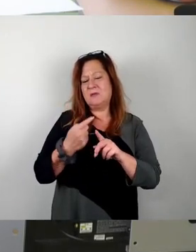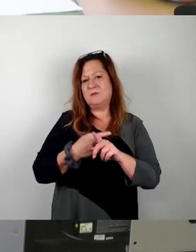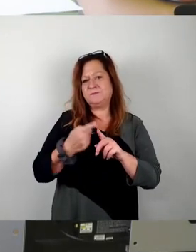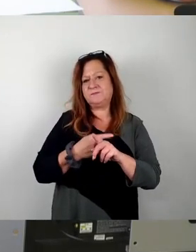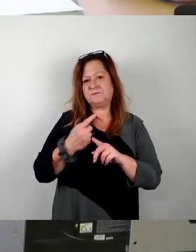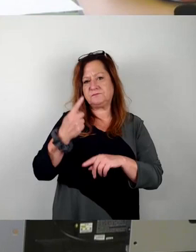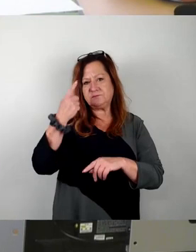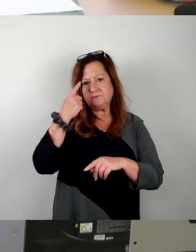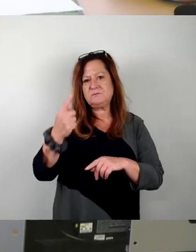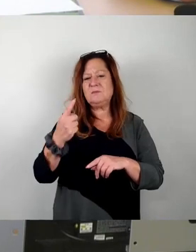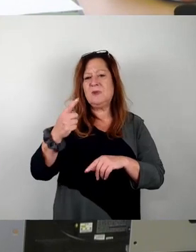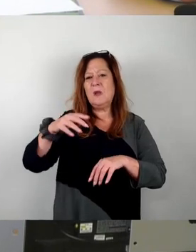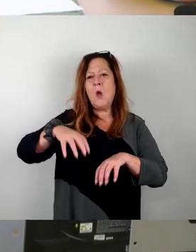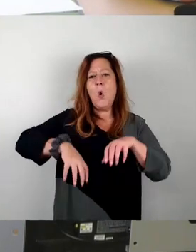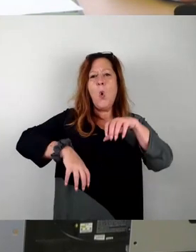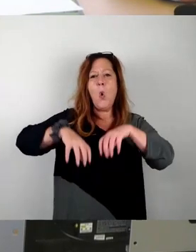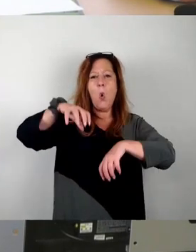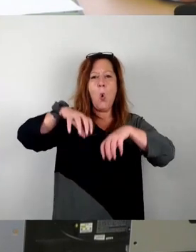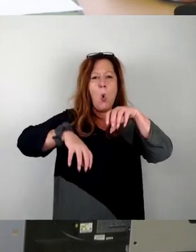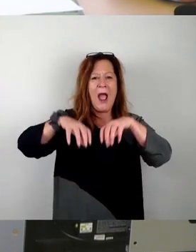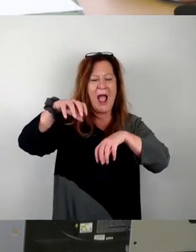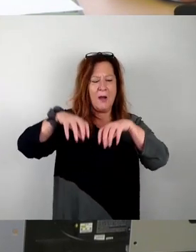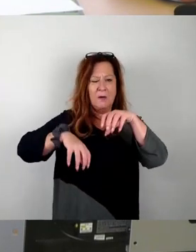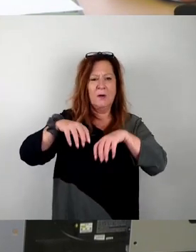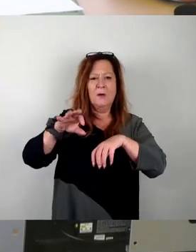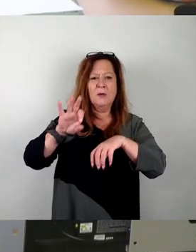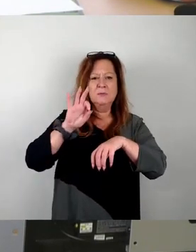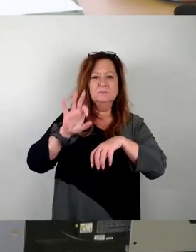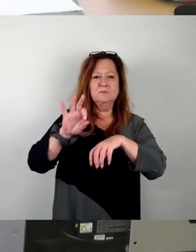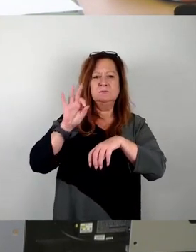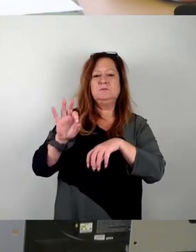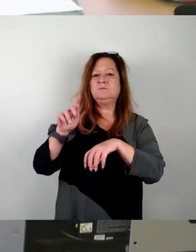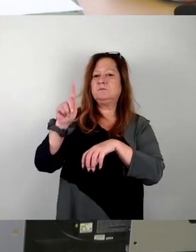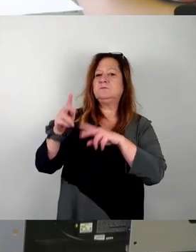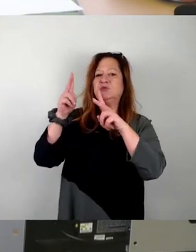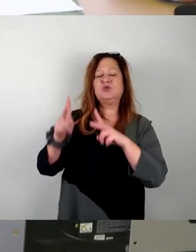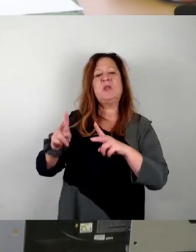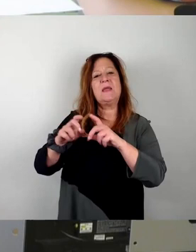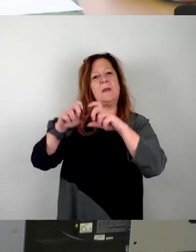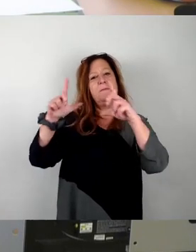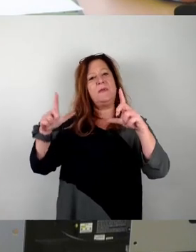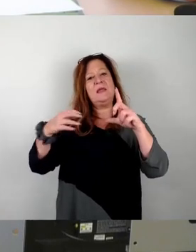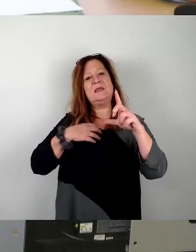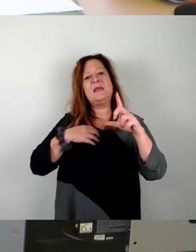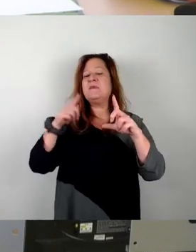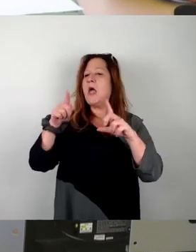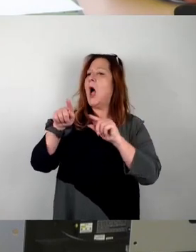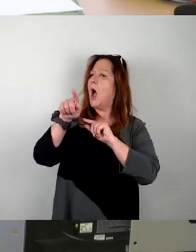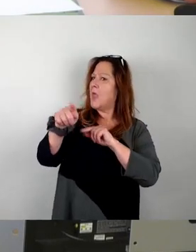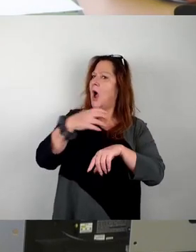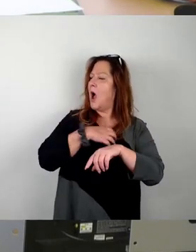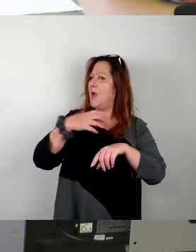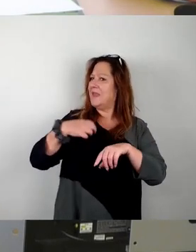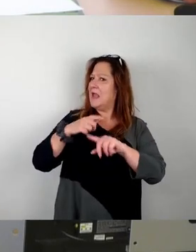Hochhausvorranggebiete aus, wo man im Großen und Ganzen im Stadtbild Dresdens sagen kann, hier können Hochhäuser errichtet werden ohne zu stören.